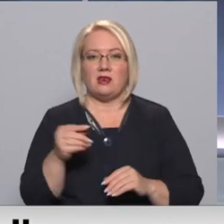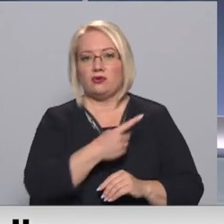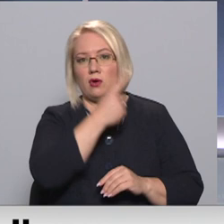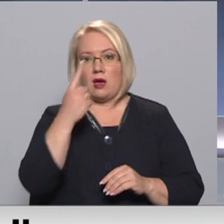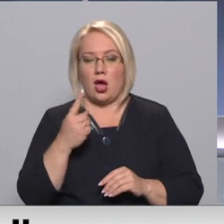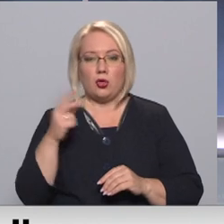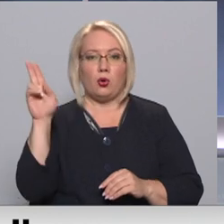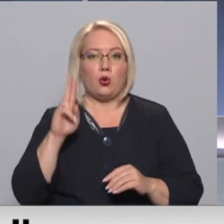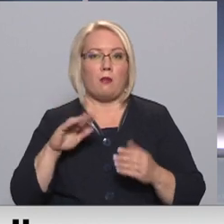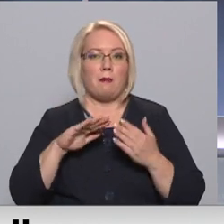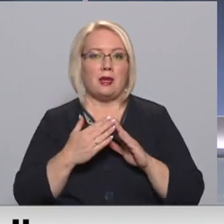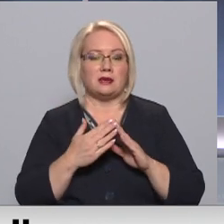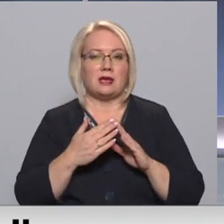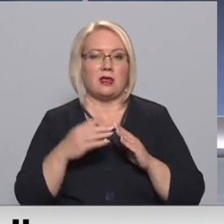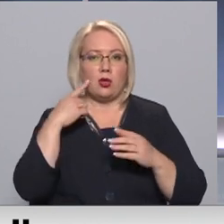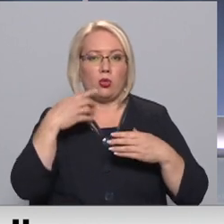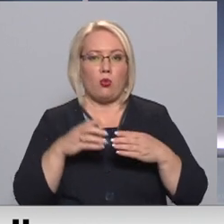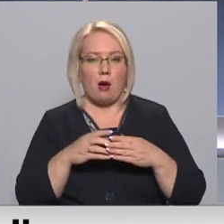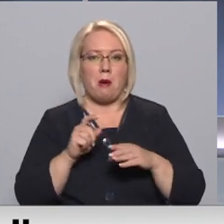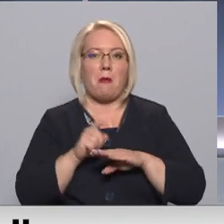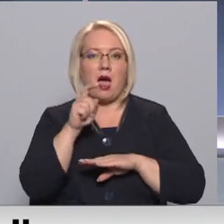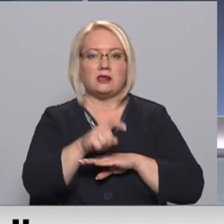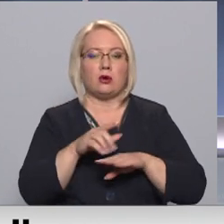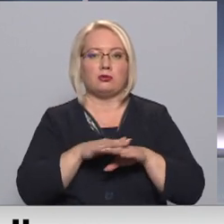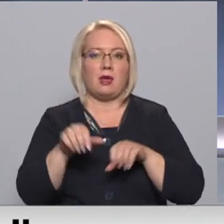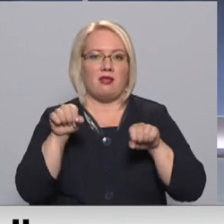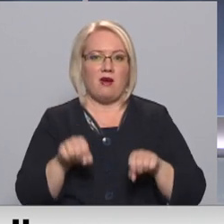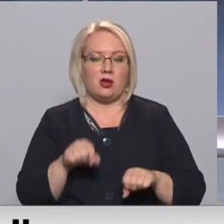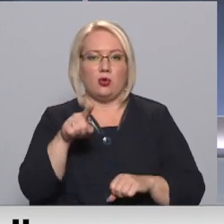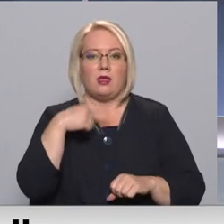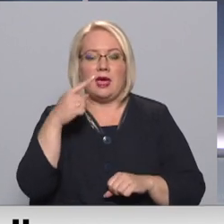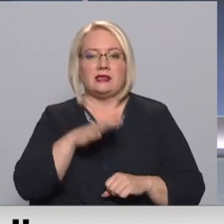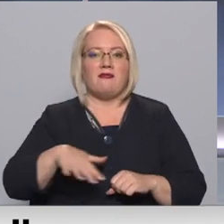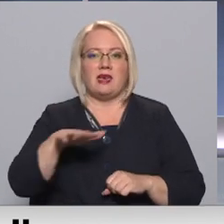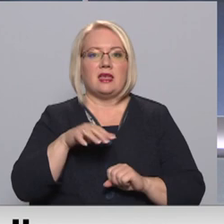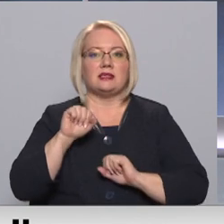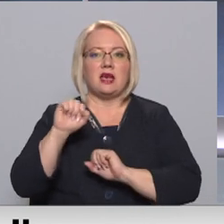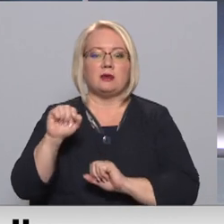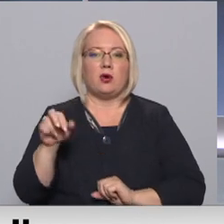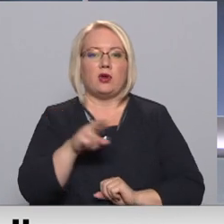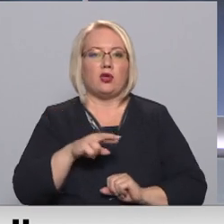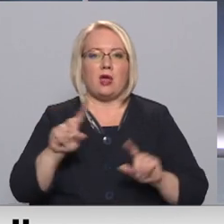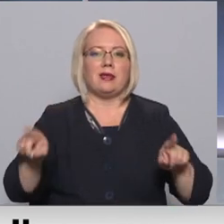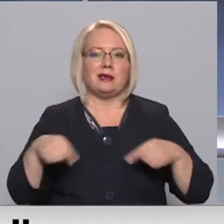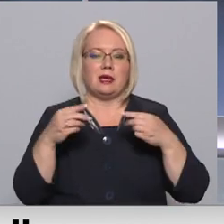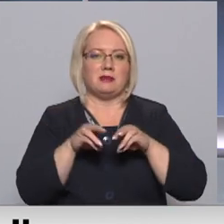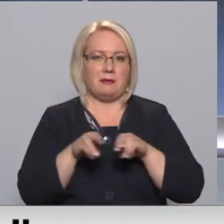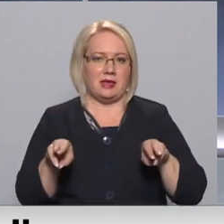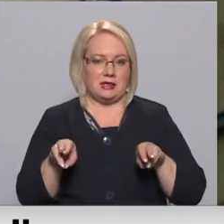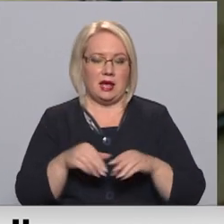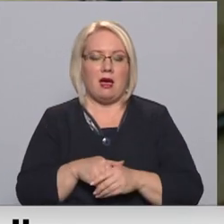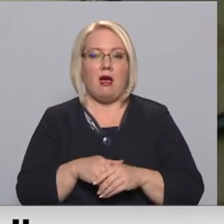Jūrmāls pilsētas doma ir pārsniegusi savas pilnvaras, to secinājusi Vidas aizsardzības un reģionālās attīstības ministrija.